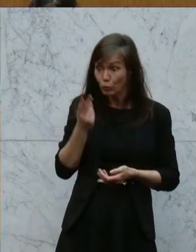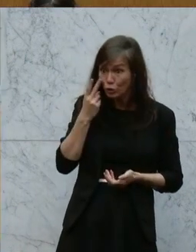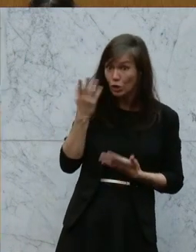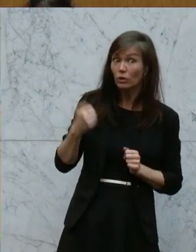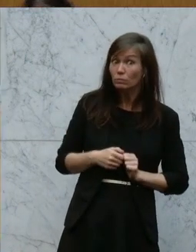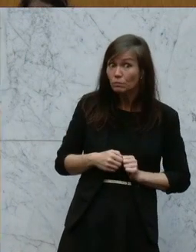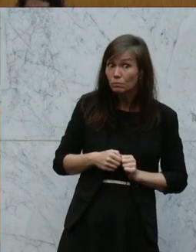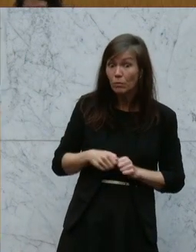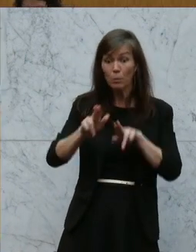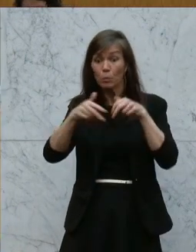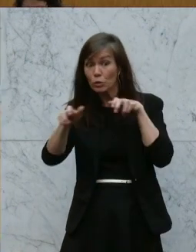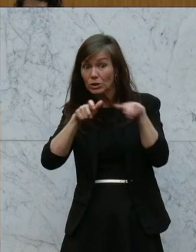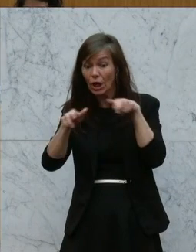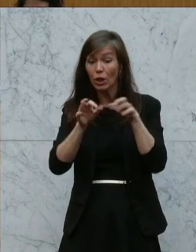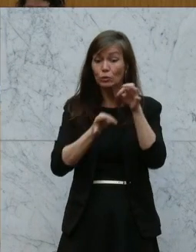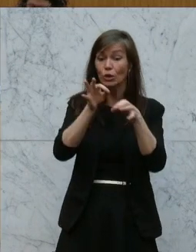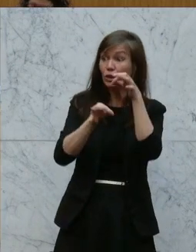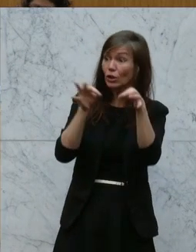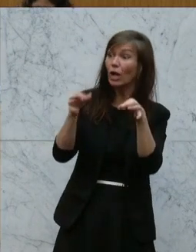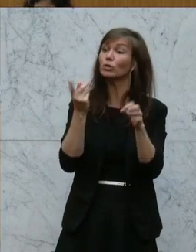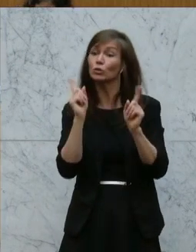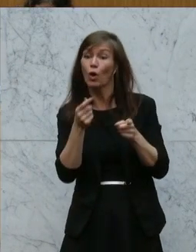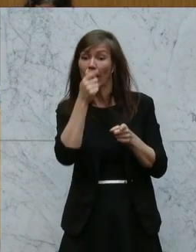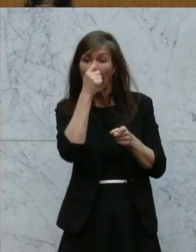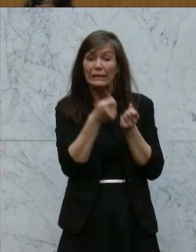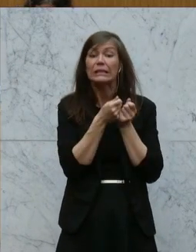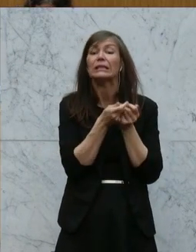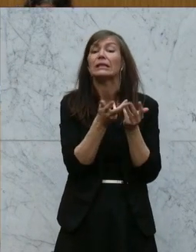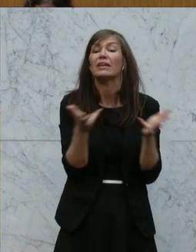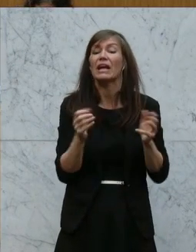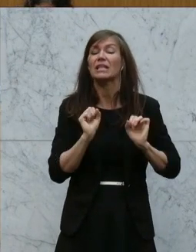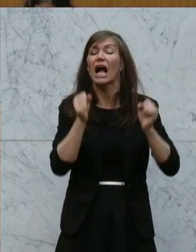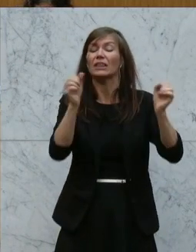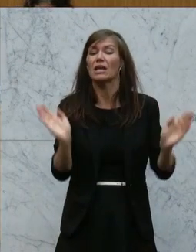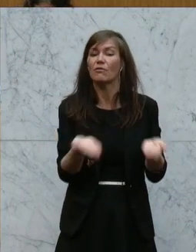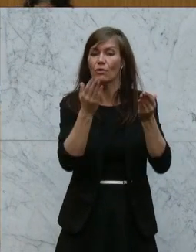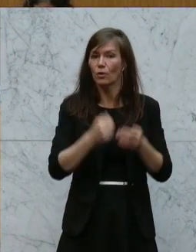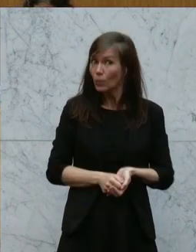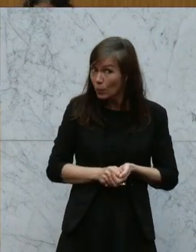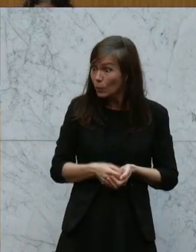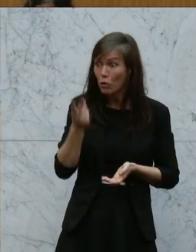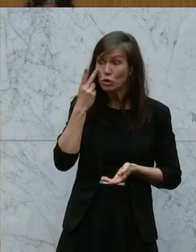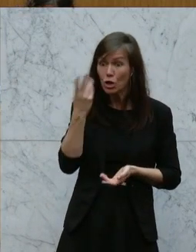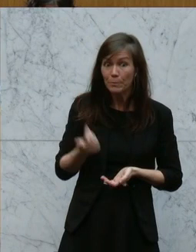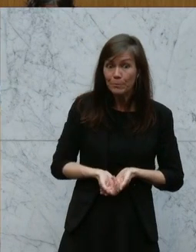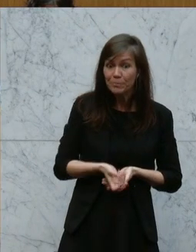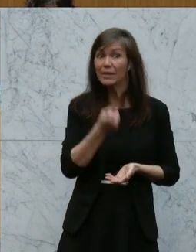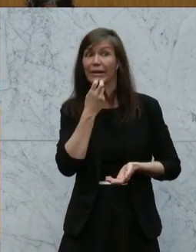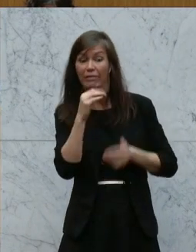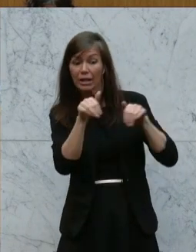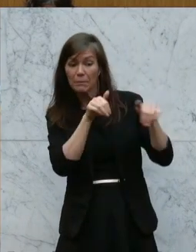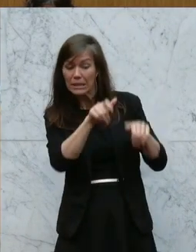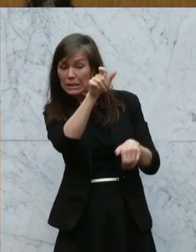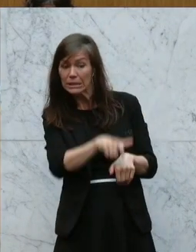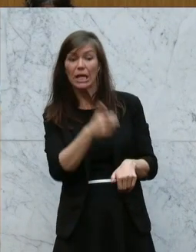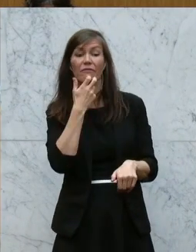Strategie der Bundesregierung zur aktiven Diversifizierung, wie das so schön heißt? Ich höre da Vorschläge von der Energieministerin, die will einen Teil